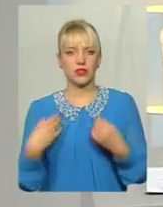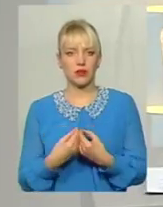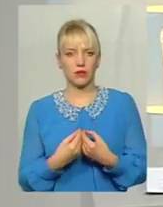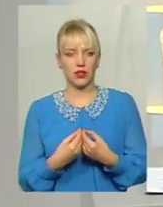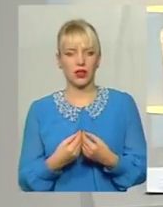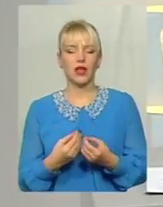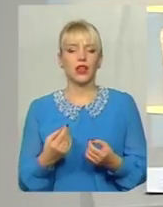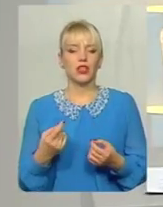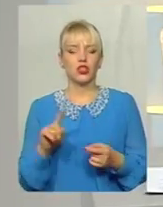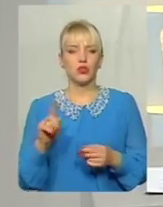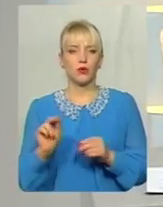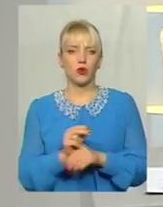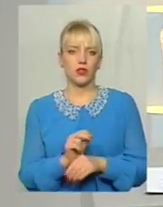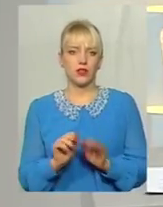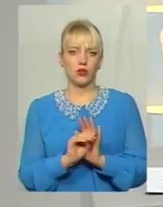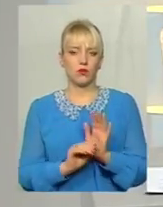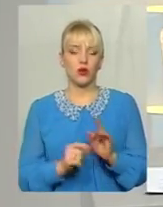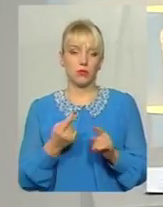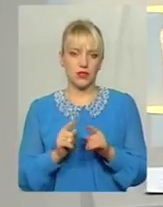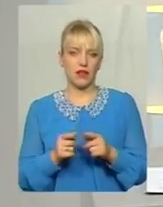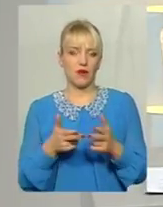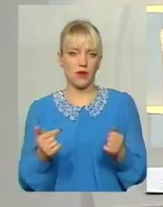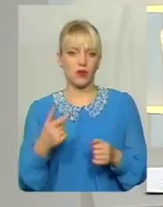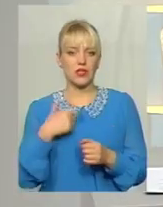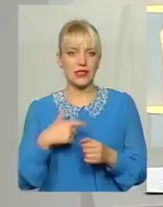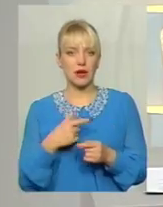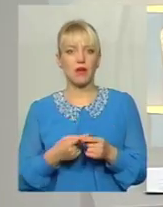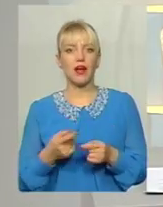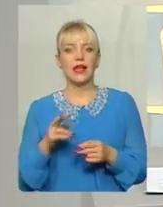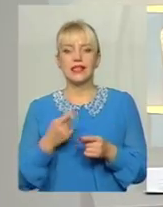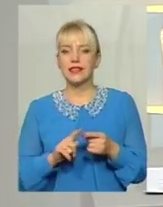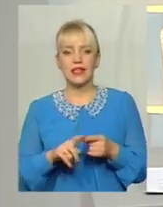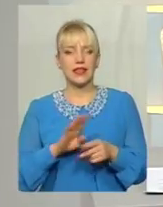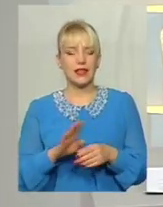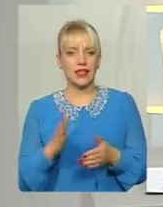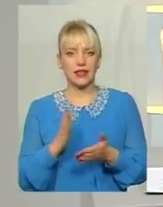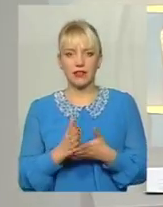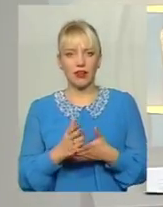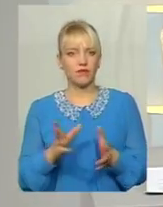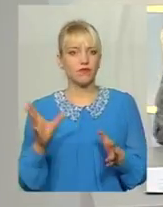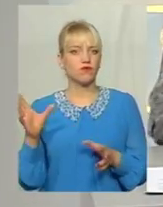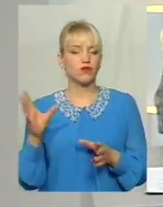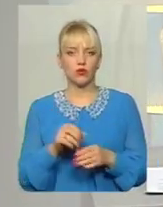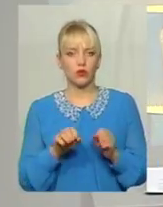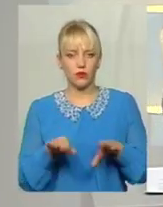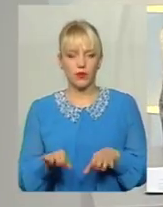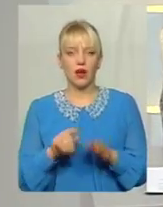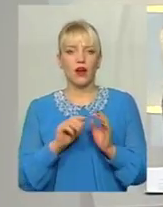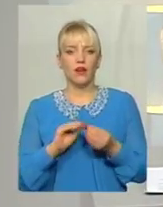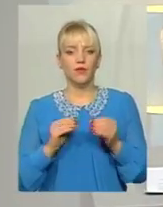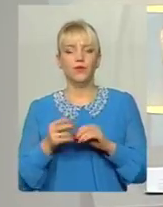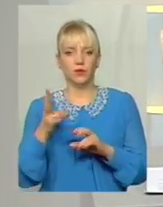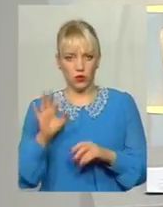корекційної програми і воно себе виправдовує Звичайно, це не панацея, але разом з тим ми маємо позитивні зрушення Тобто, по суті, ті